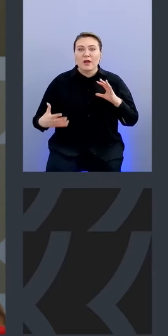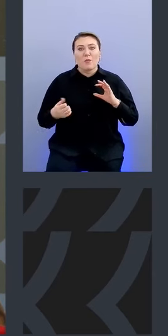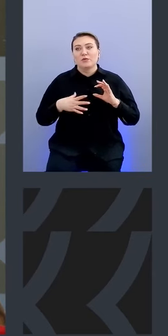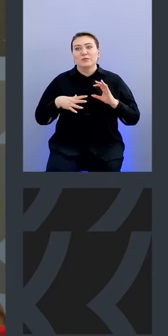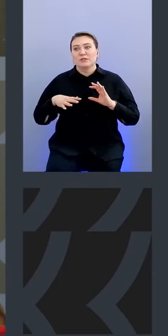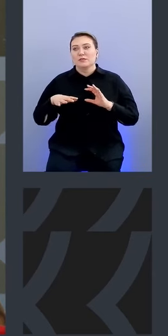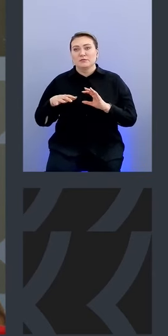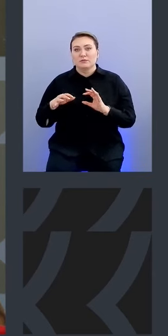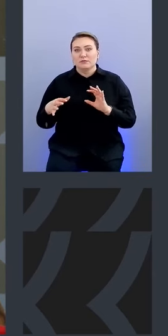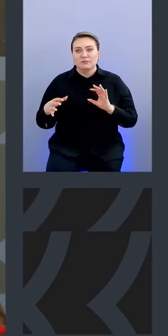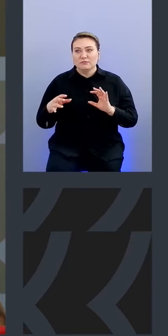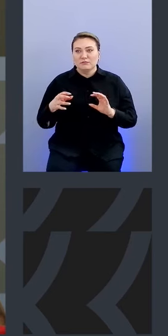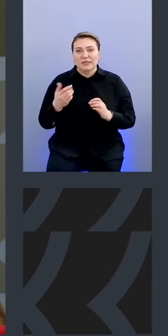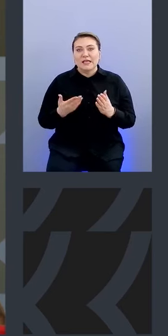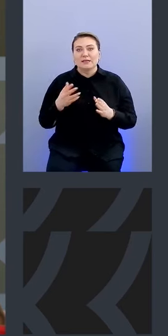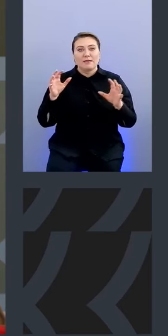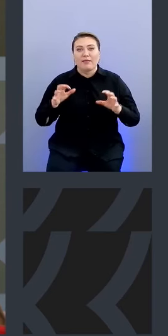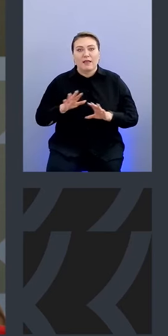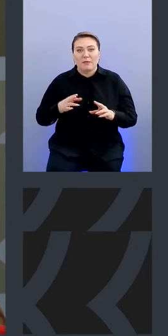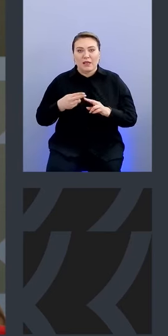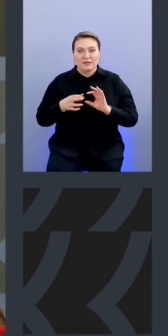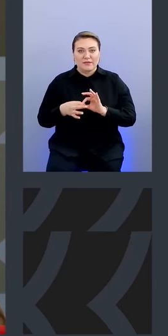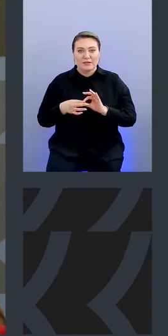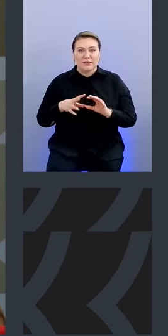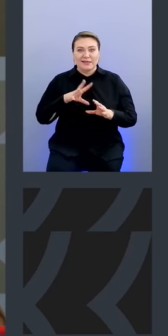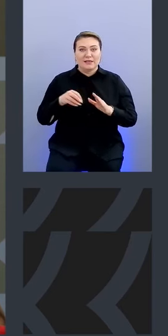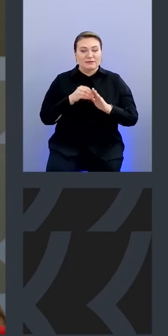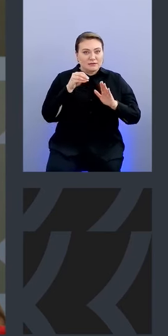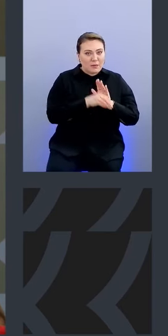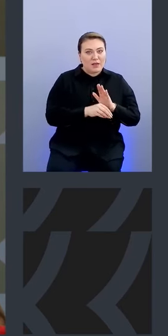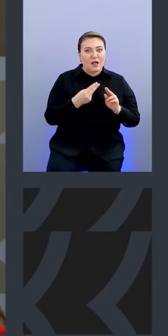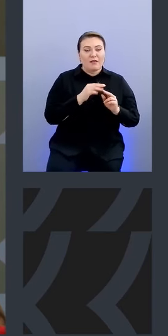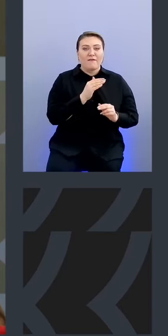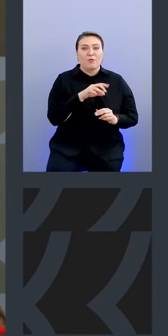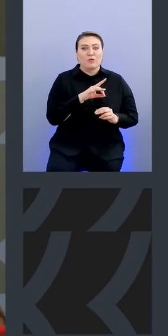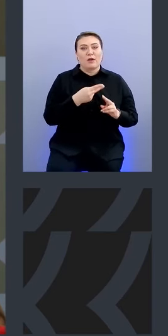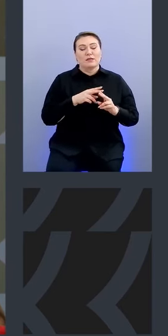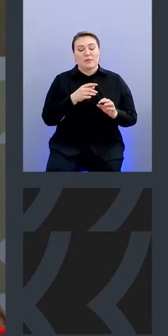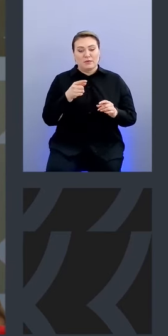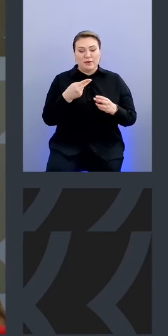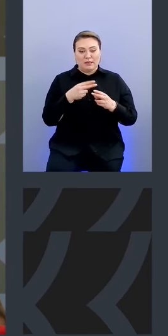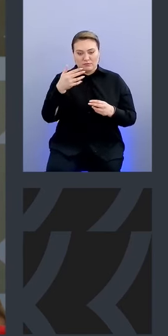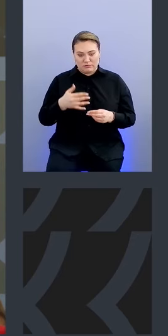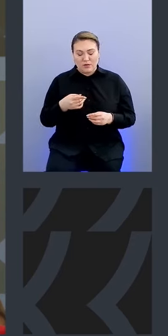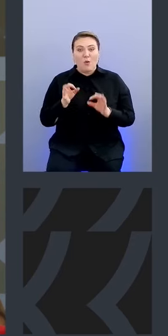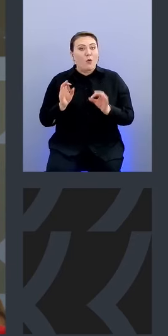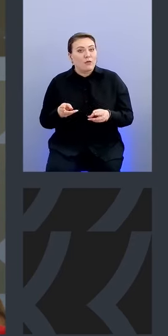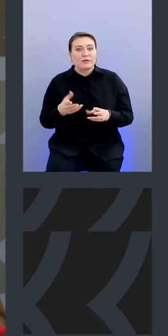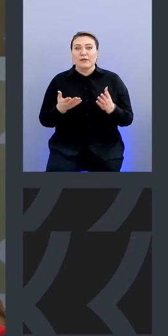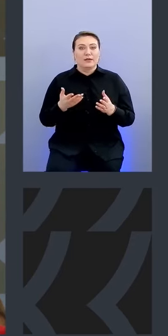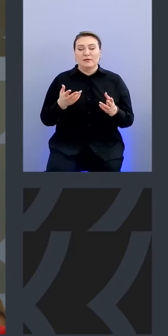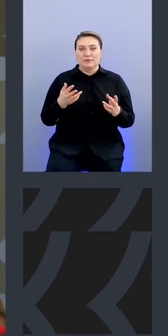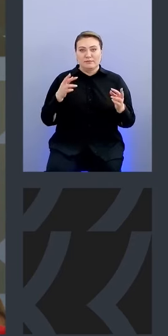вот и на закоммитили это федоре что это допустим ок или не ок произошел